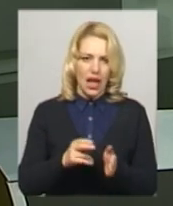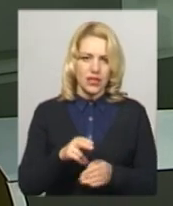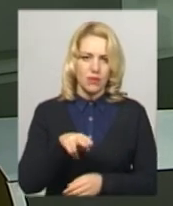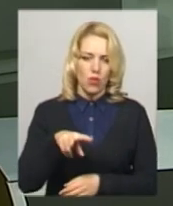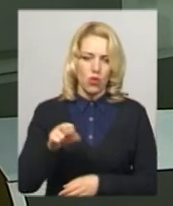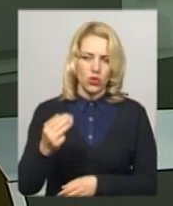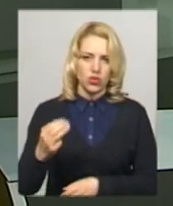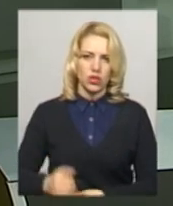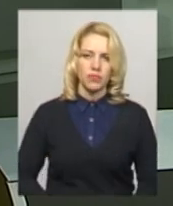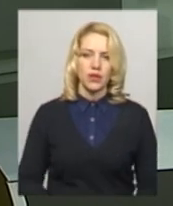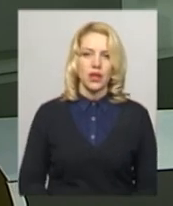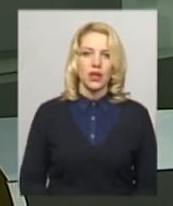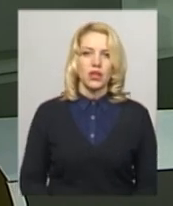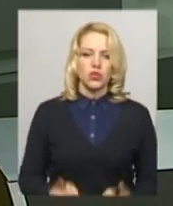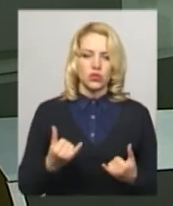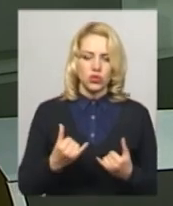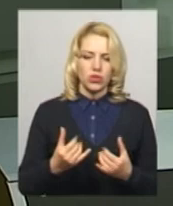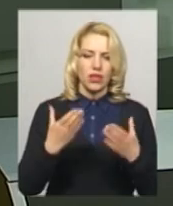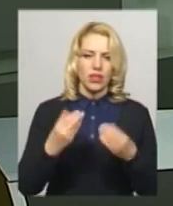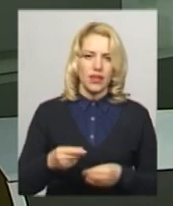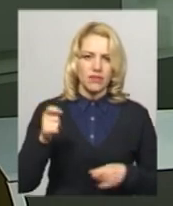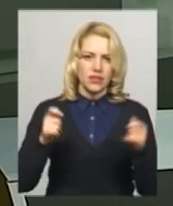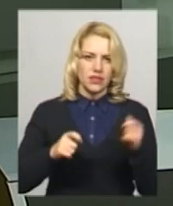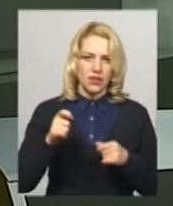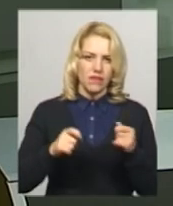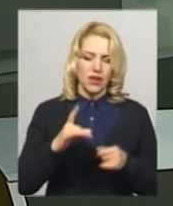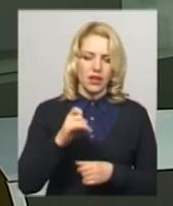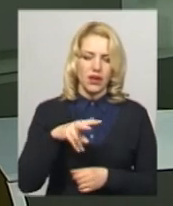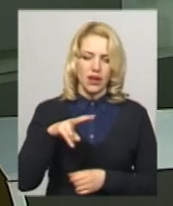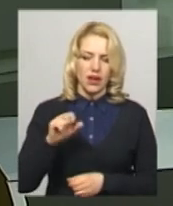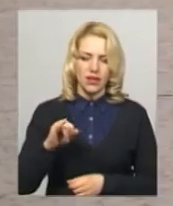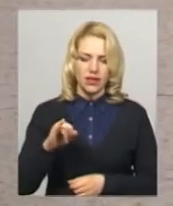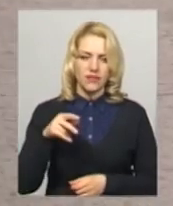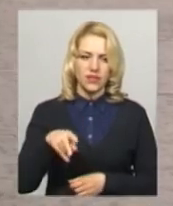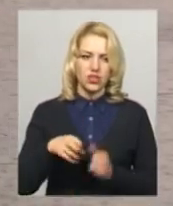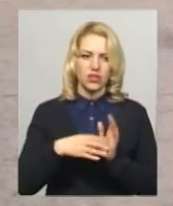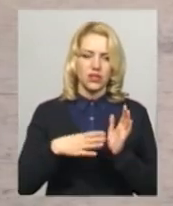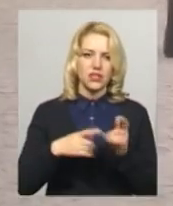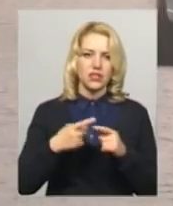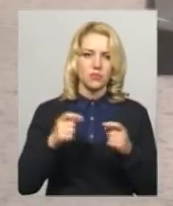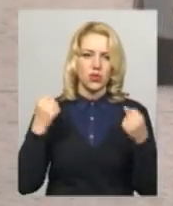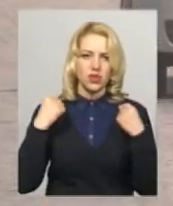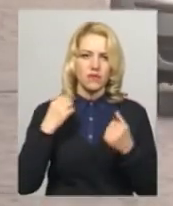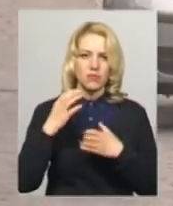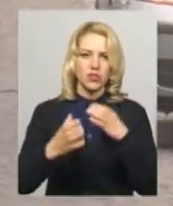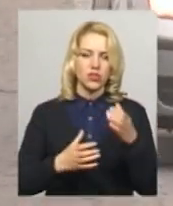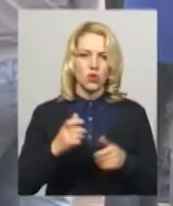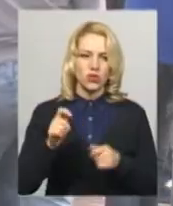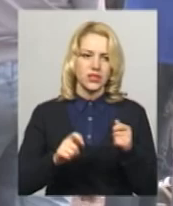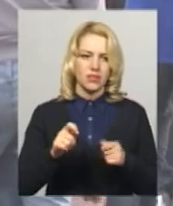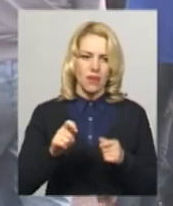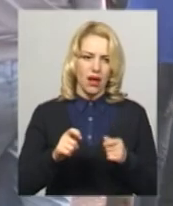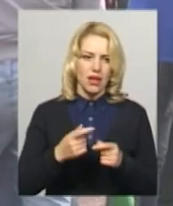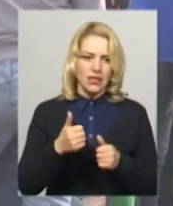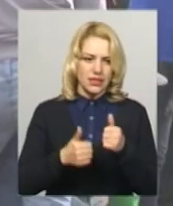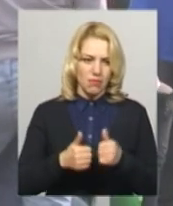триває другий день фестивалю «Раллі Фортеці-2019». Це спортивні міжнародні змагання. Участь у раллі беруть